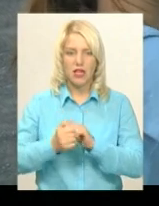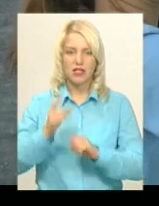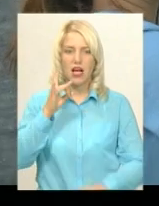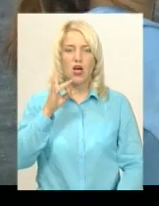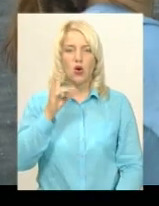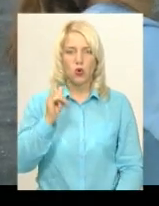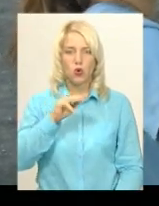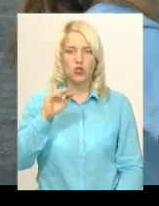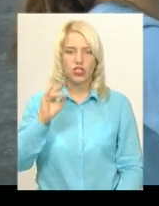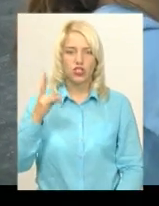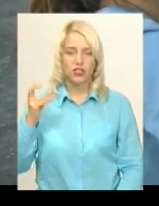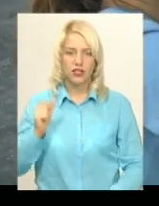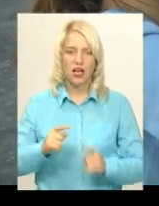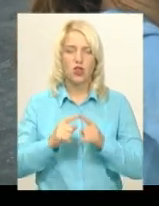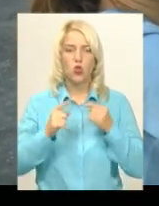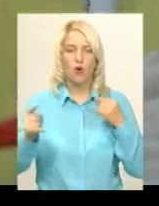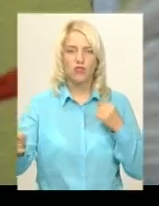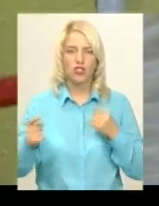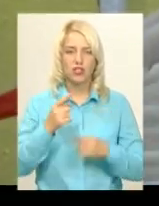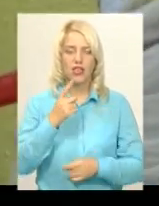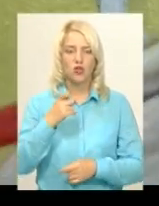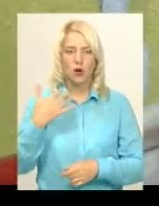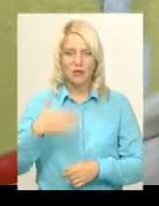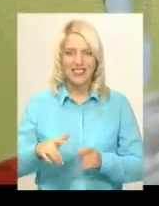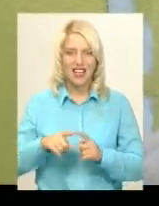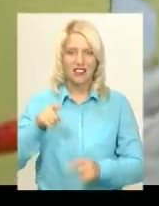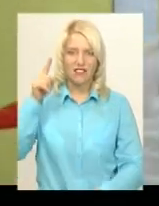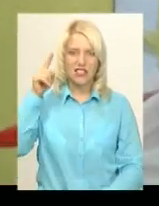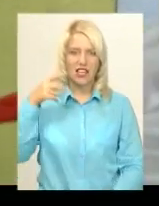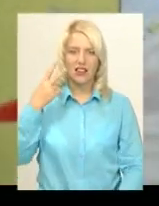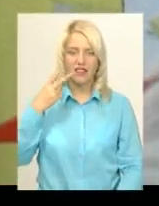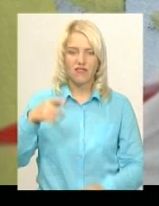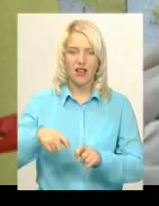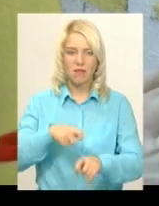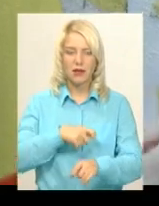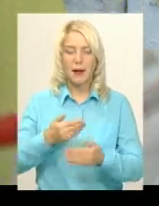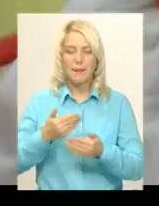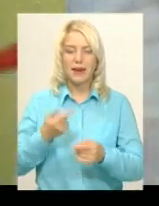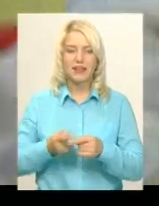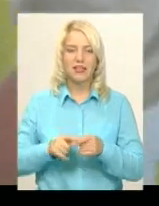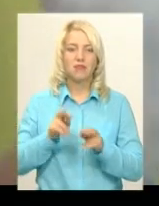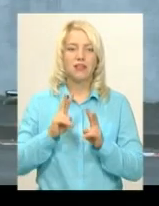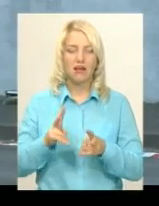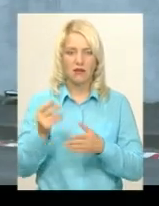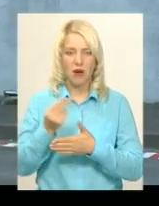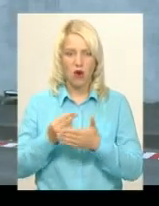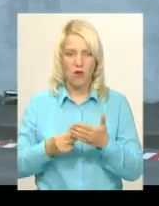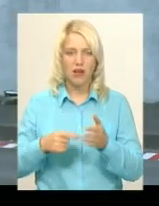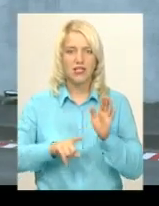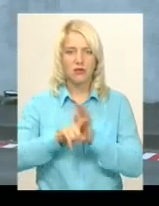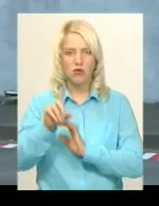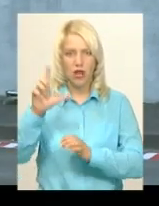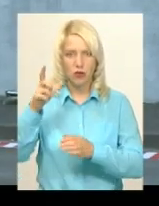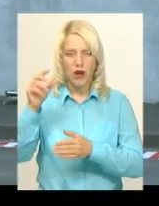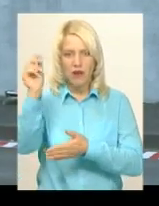Довжина майбутнього муралу – 150 метрів, висота – майже 2 метри. Перед тим, як малювати, учні та педагоги графітом наносили обриси нового